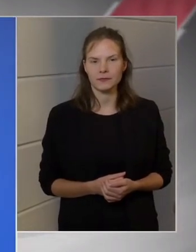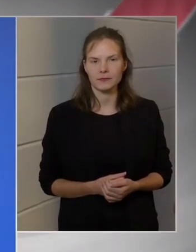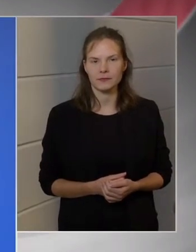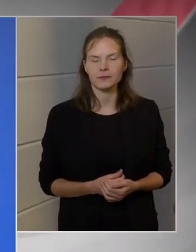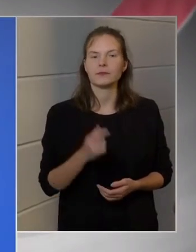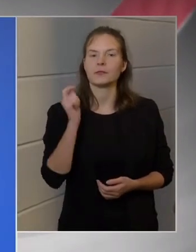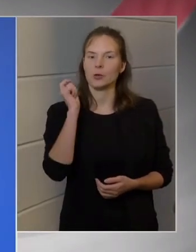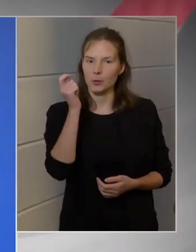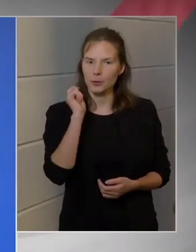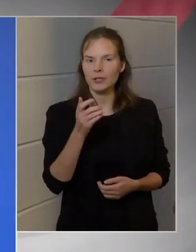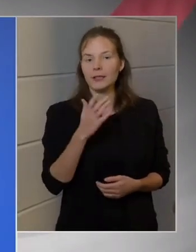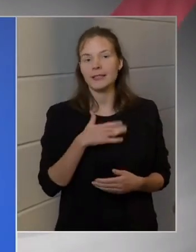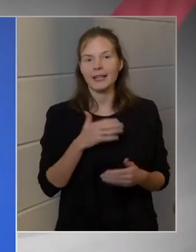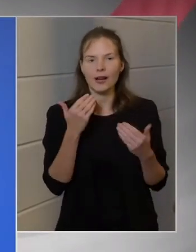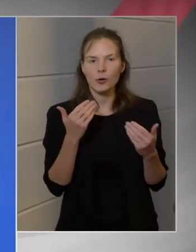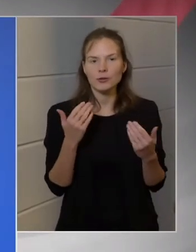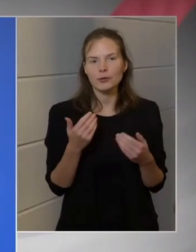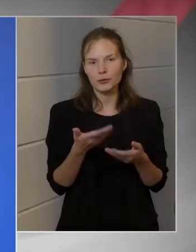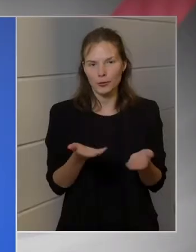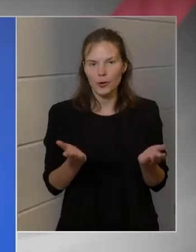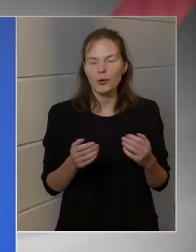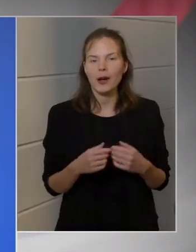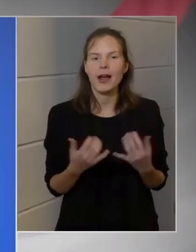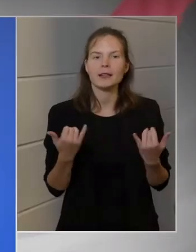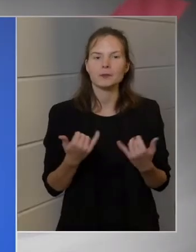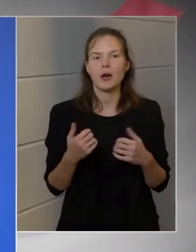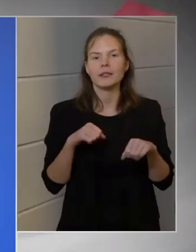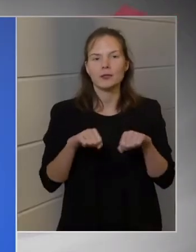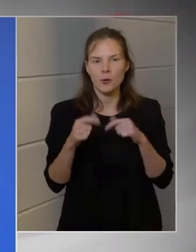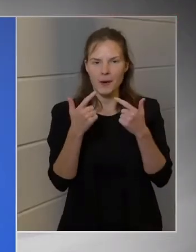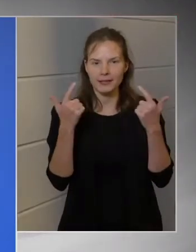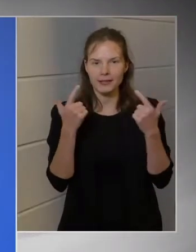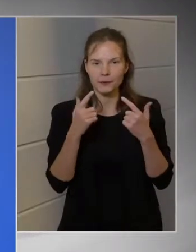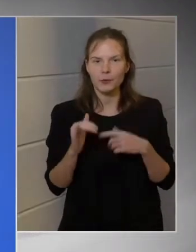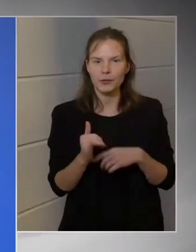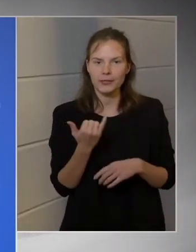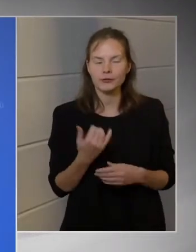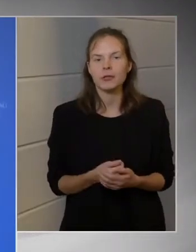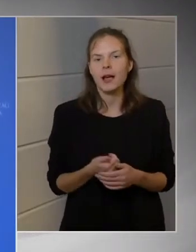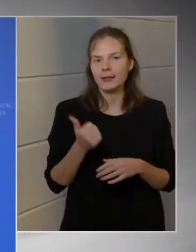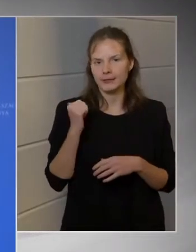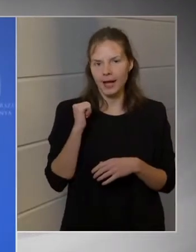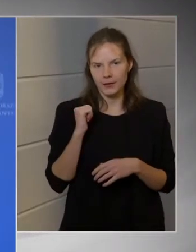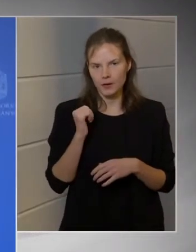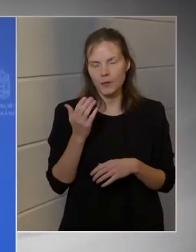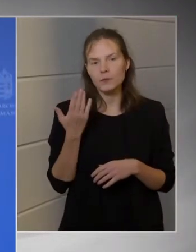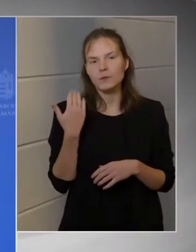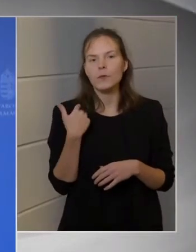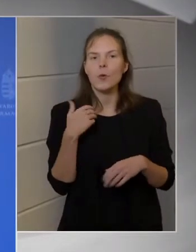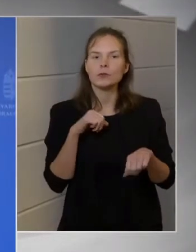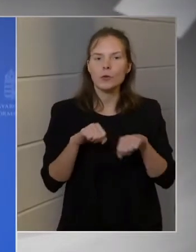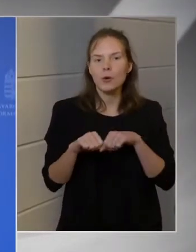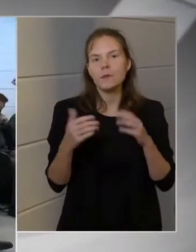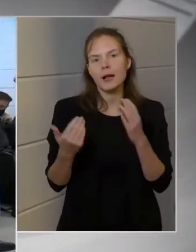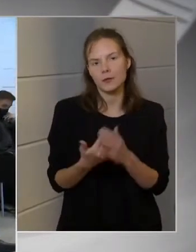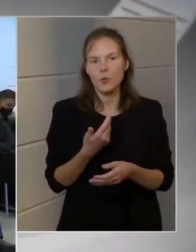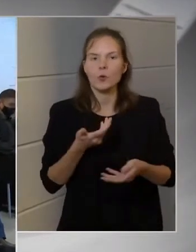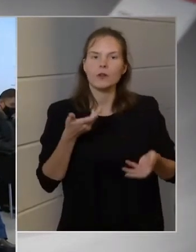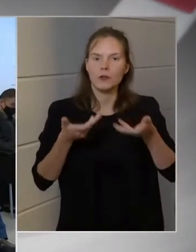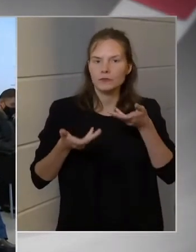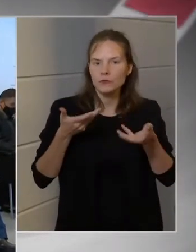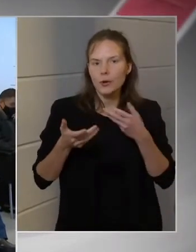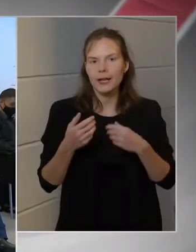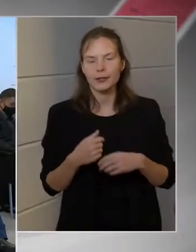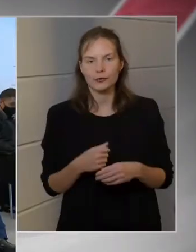Jó napot kívánok! Szeretettel köszöntjük Önöket a mai kormányinfón is. Tegnapi napon a kormány ismétülést tartott,